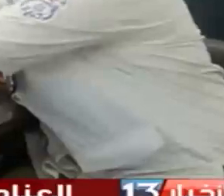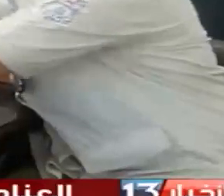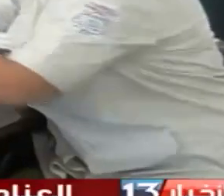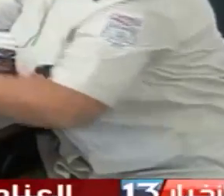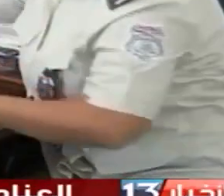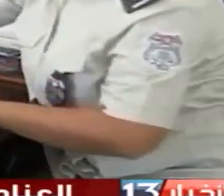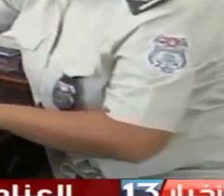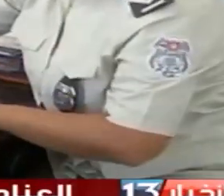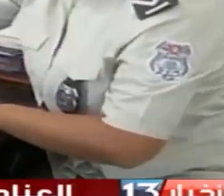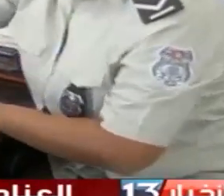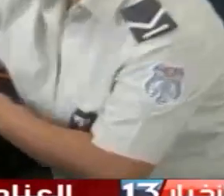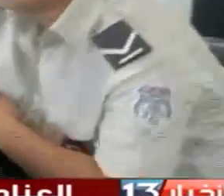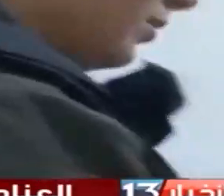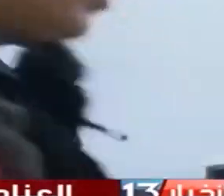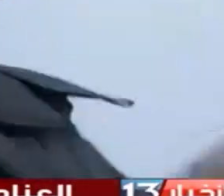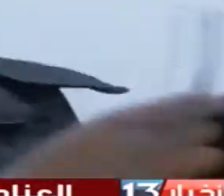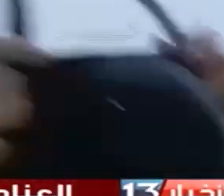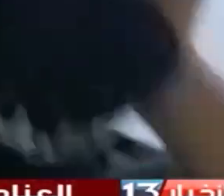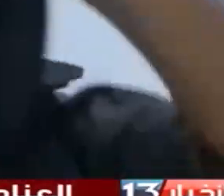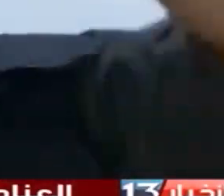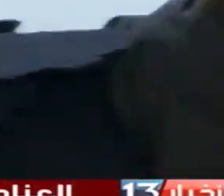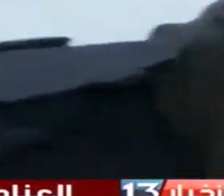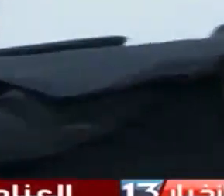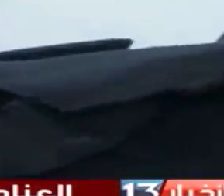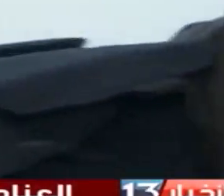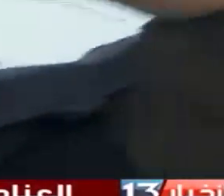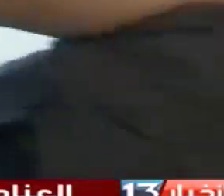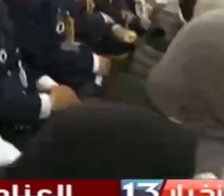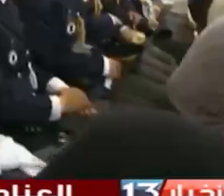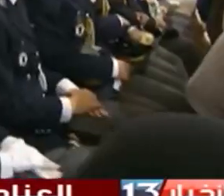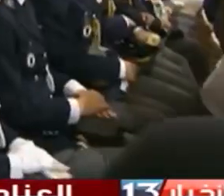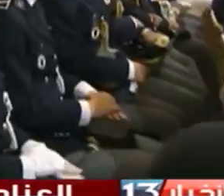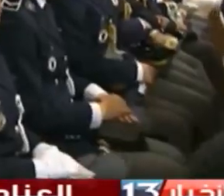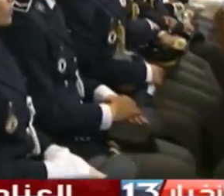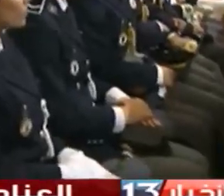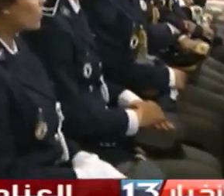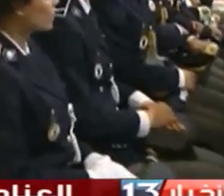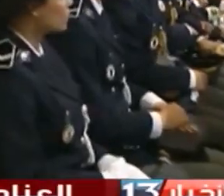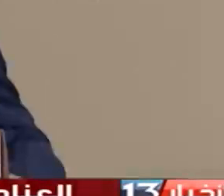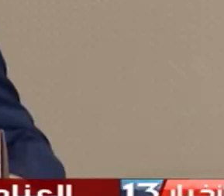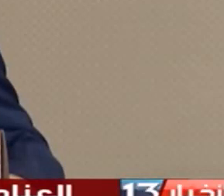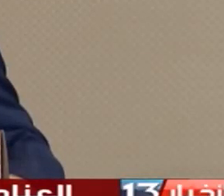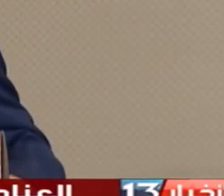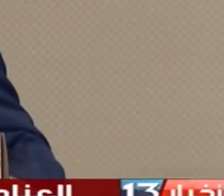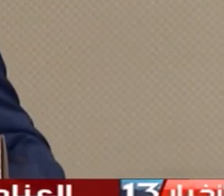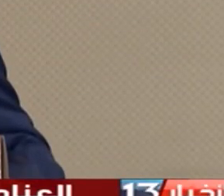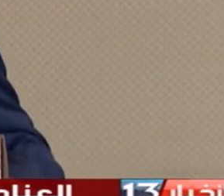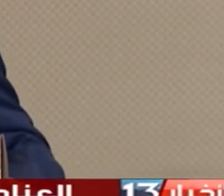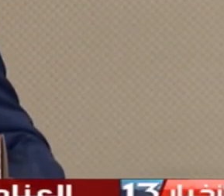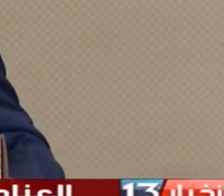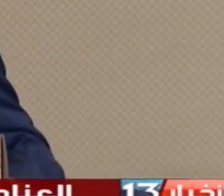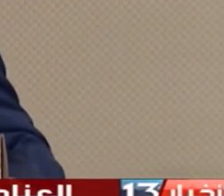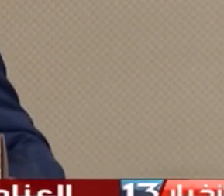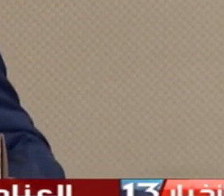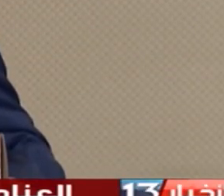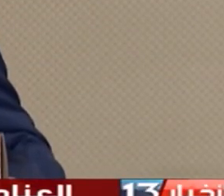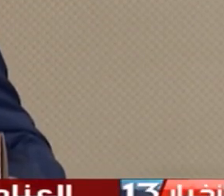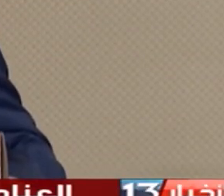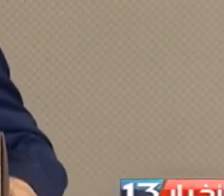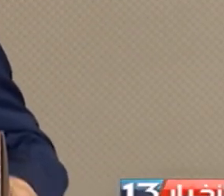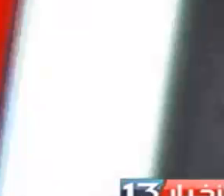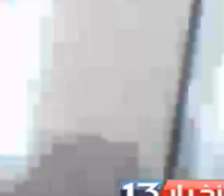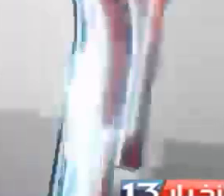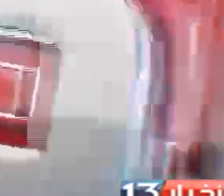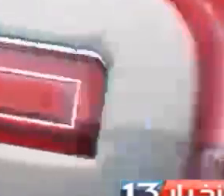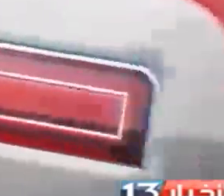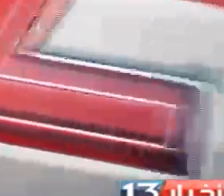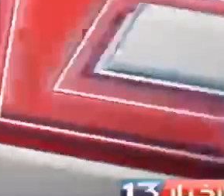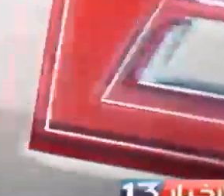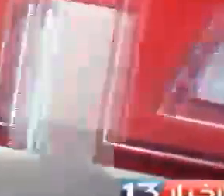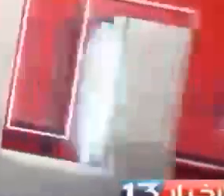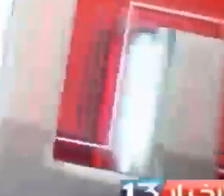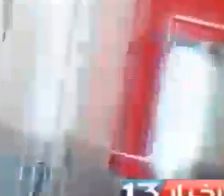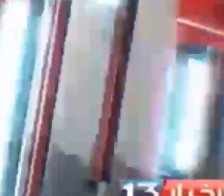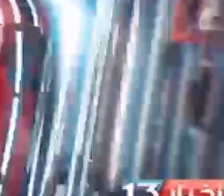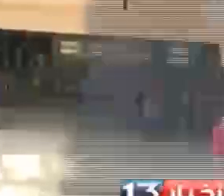القناة